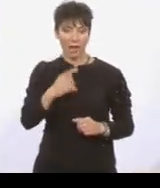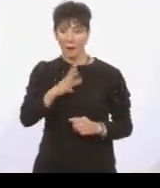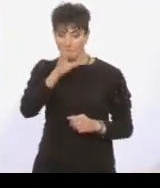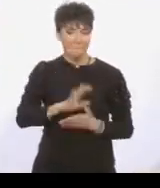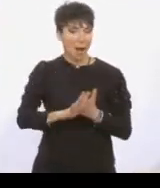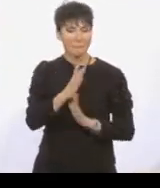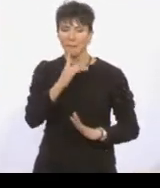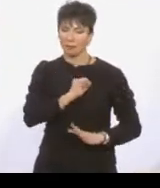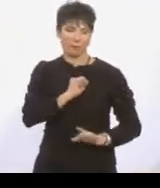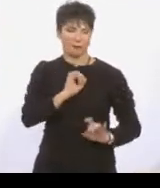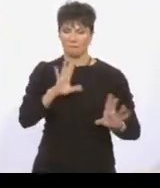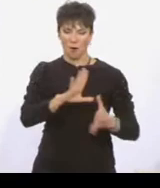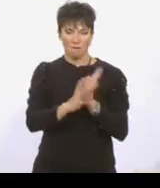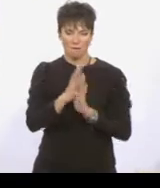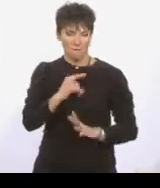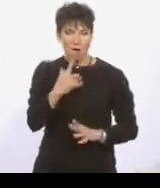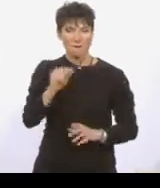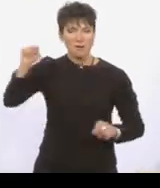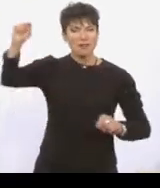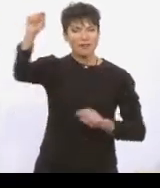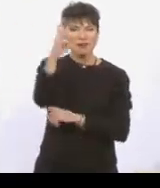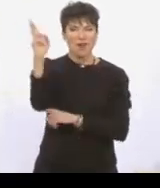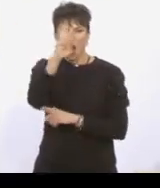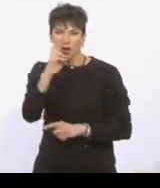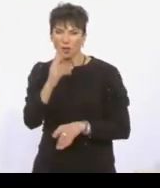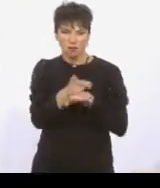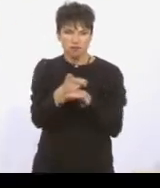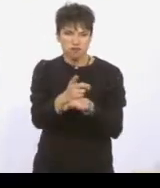αλήθες αυτομάτων. Οι παστίσοι ρούσκοι με ούτε και με τάγκοι με η πατέρα.